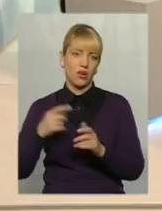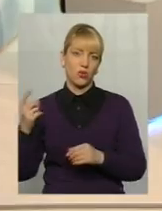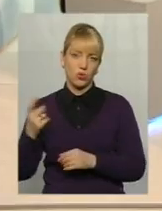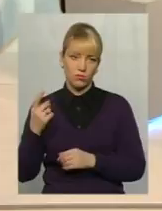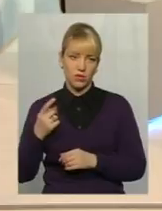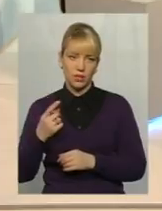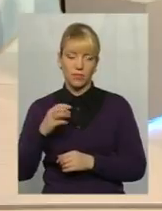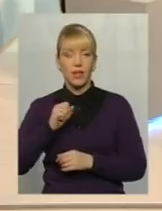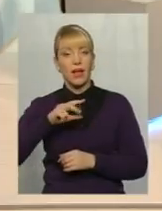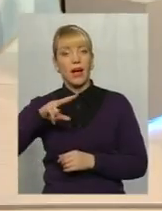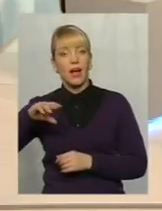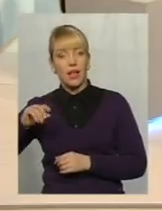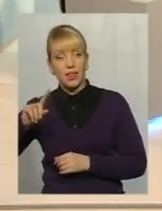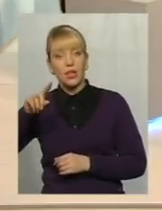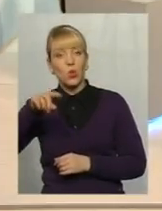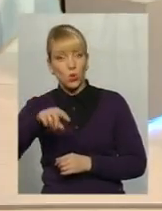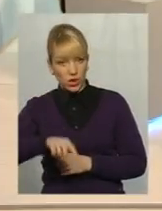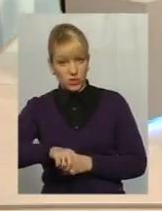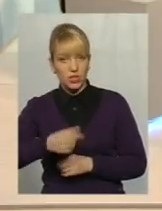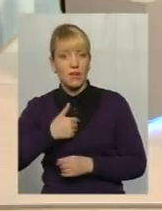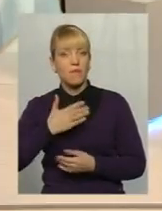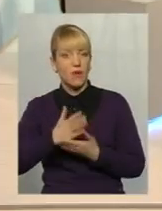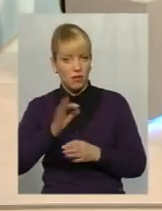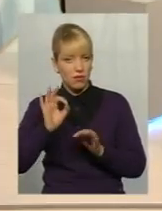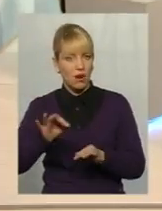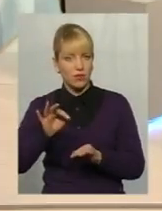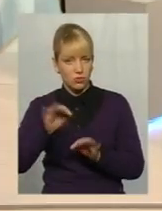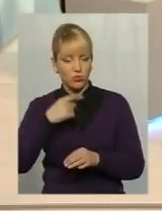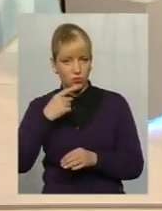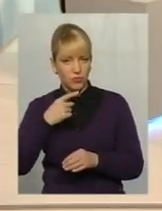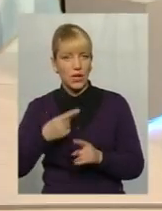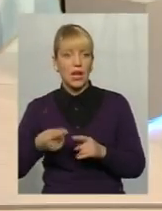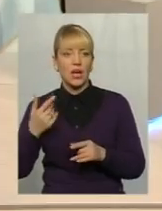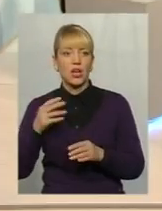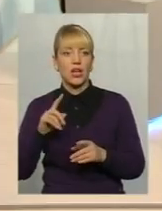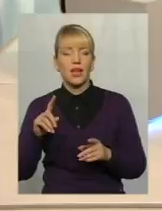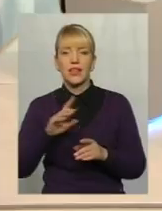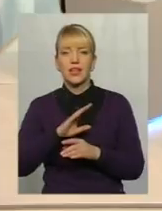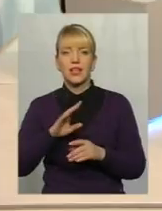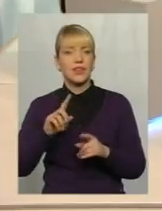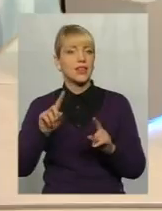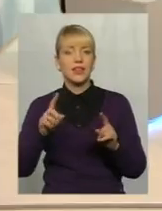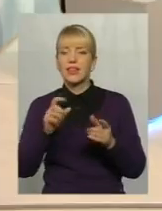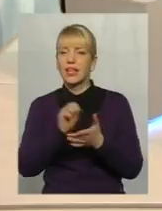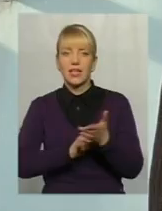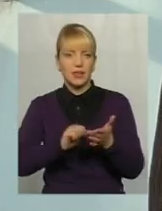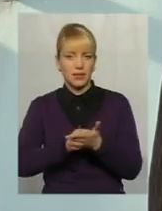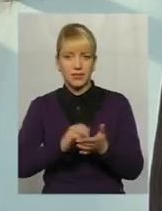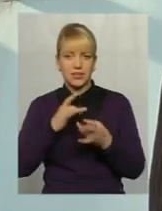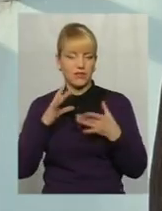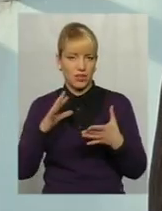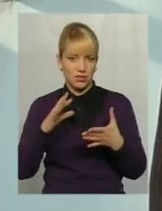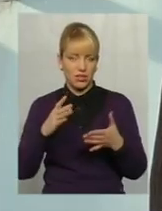Але, до речі, Юрій дуже має рацію у цьому. Не того економіка занепадає. Не від того, так. То